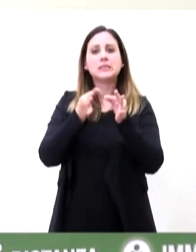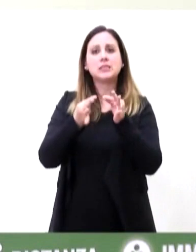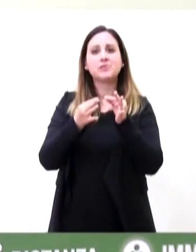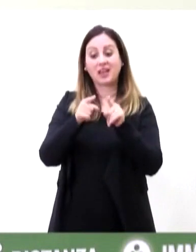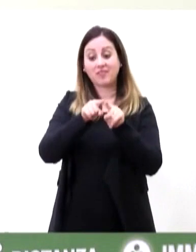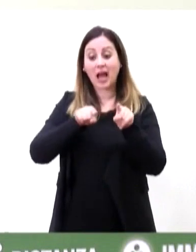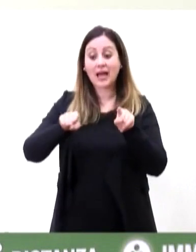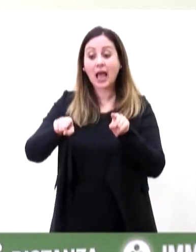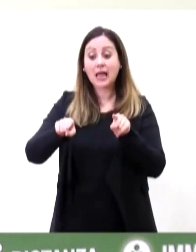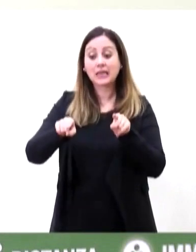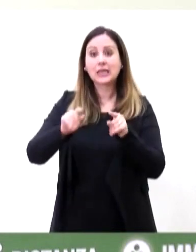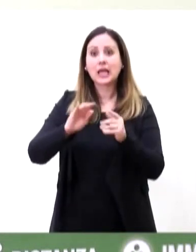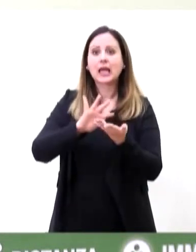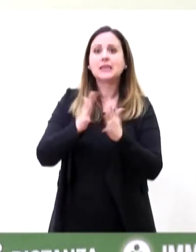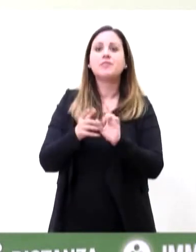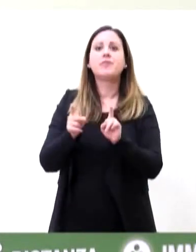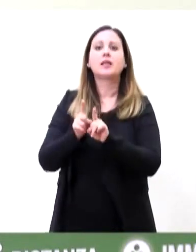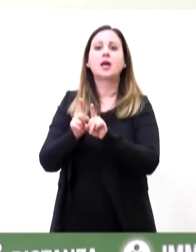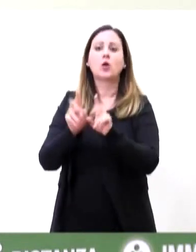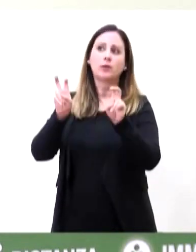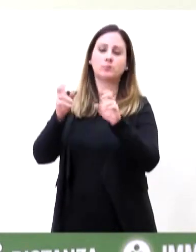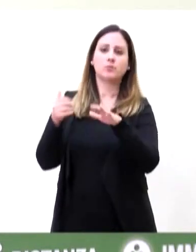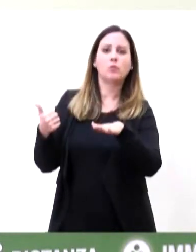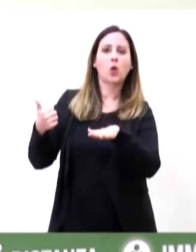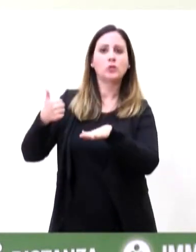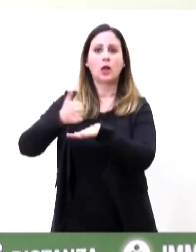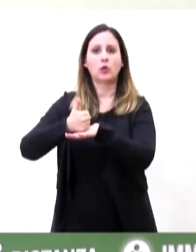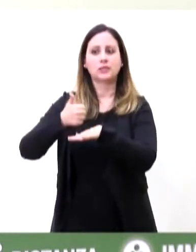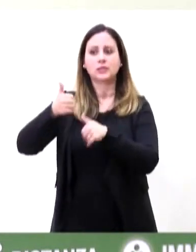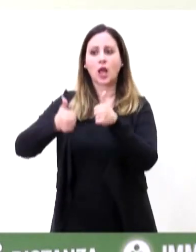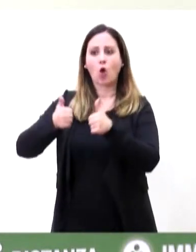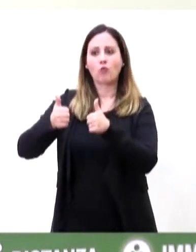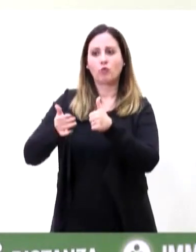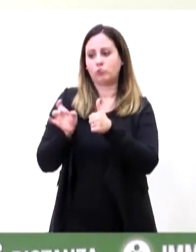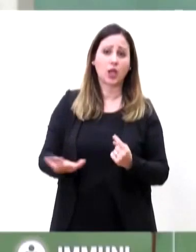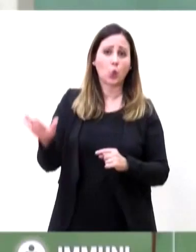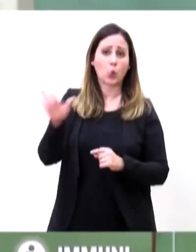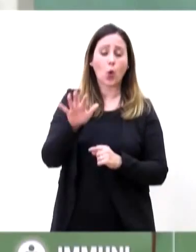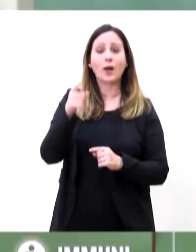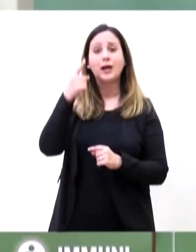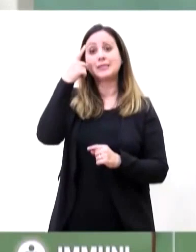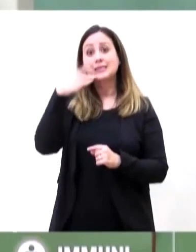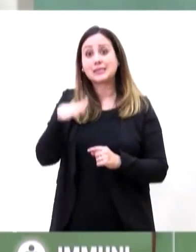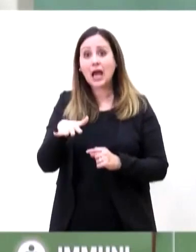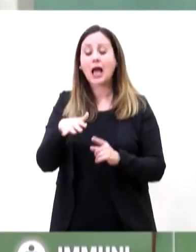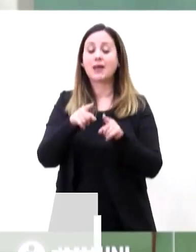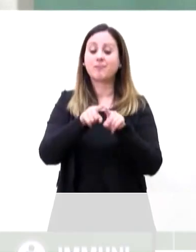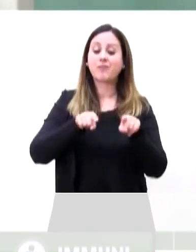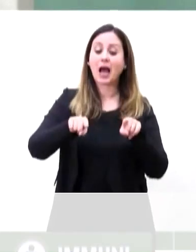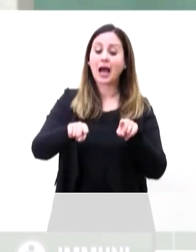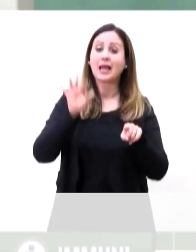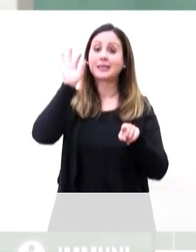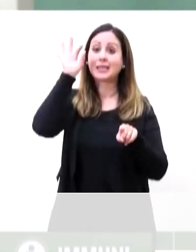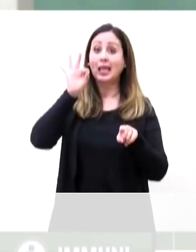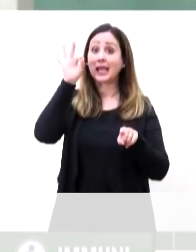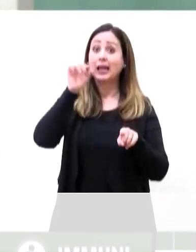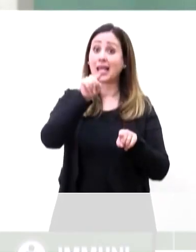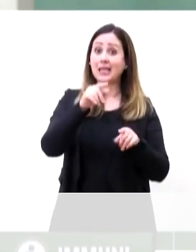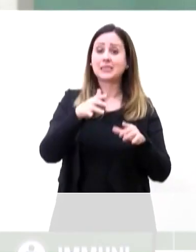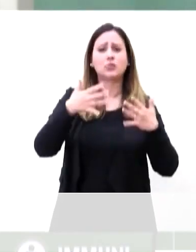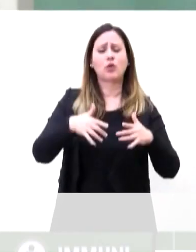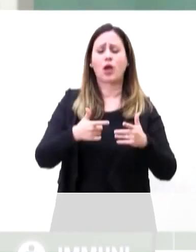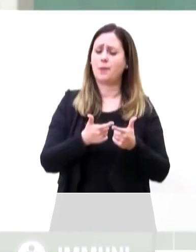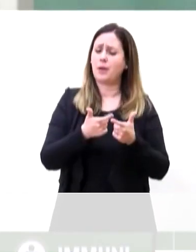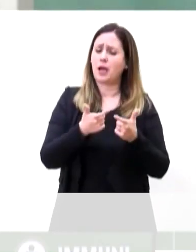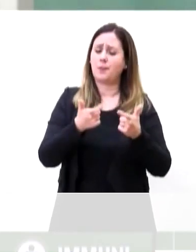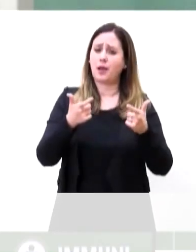agli altri ceppi circolanti. La variante inglese in particolare è quella che sta crescendo di più e